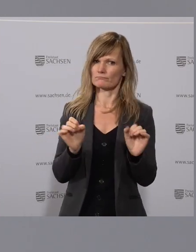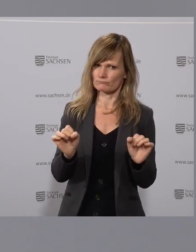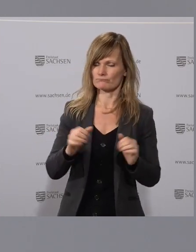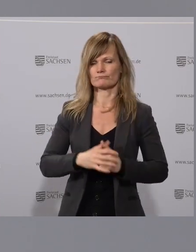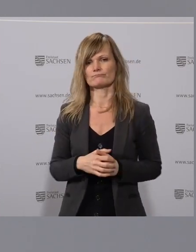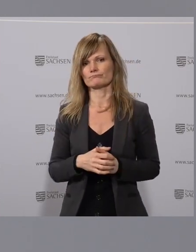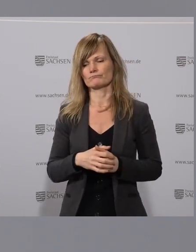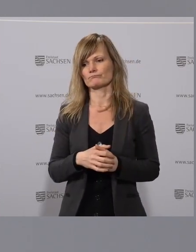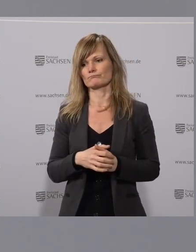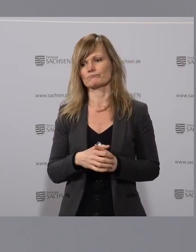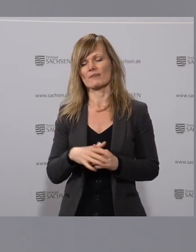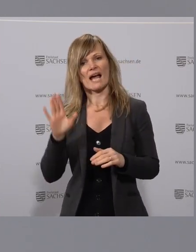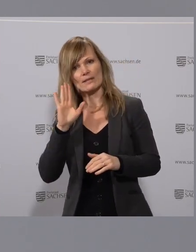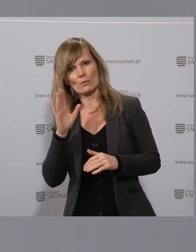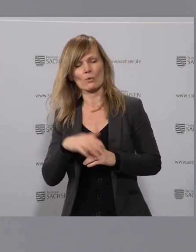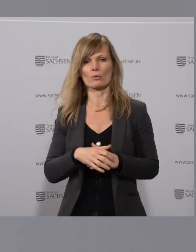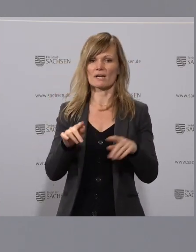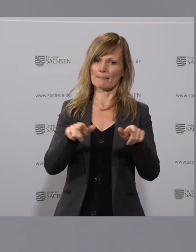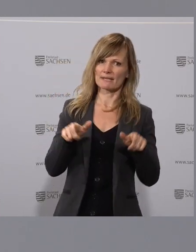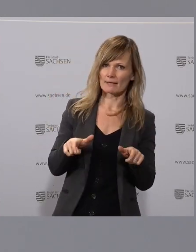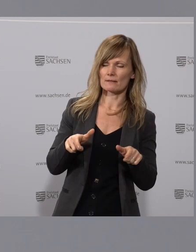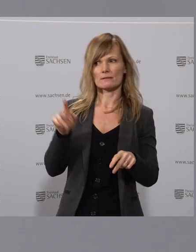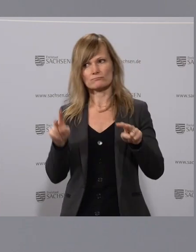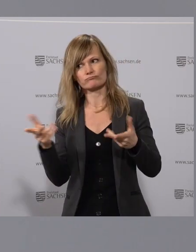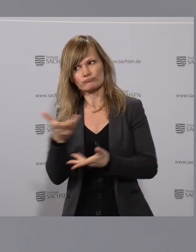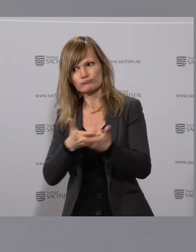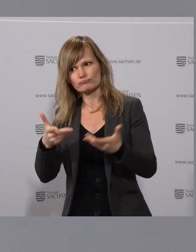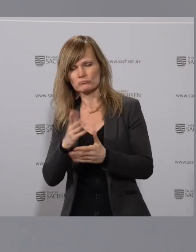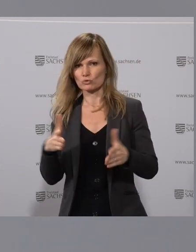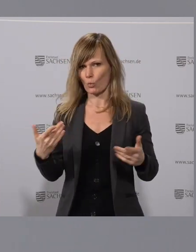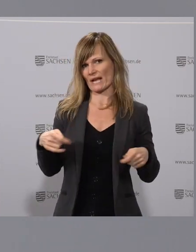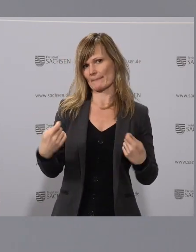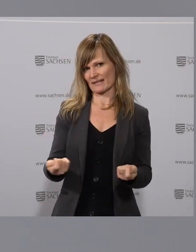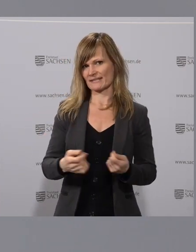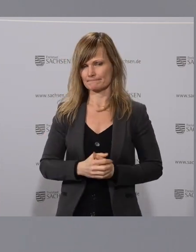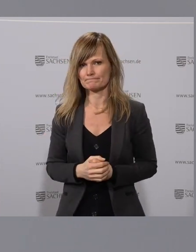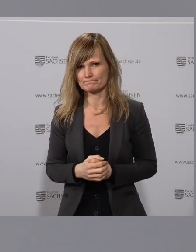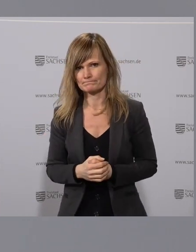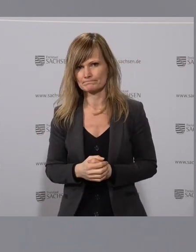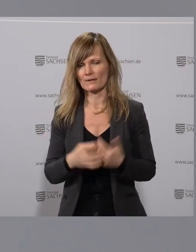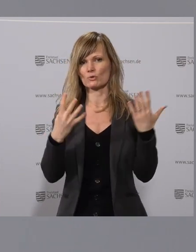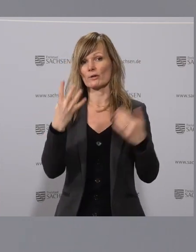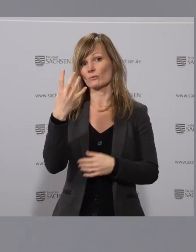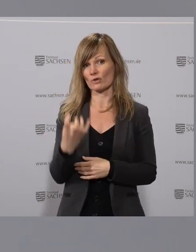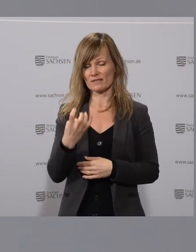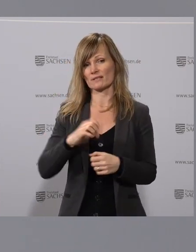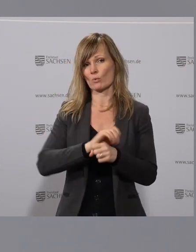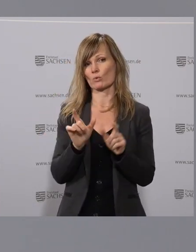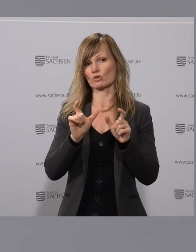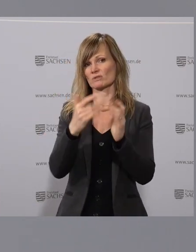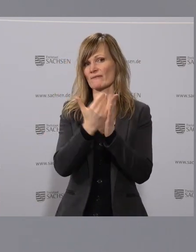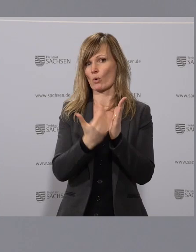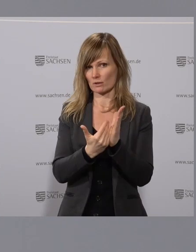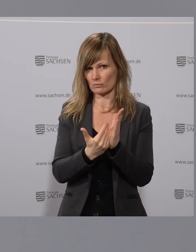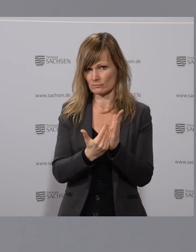Kabinett, aber eben auch die Anhörung durch die unterschiedlichen Träger durchgeführt haben. Wir haben jetzt die 49. Corona-Schutz-Verordnung,